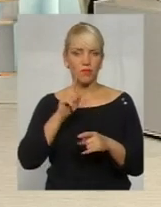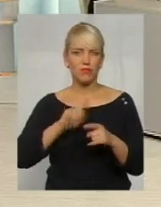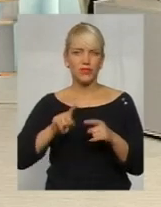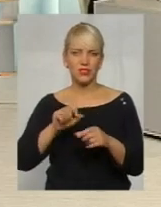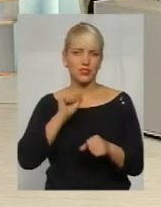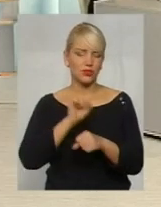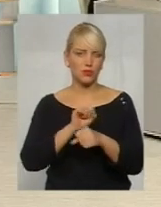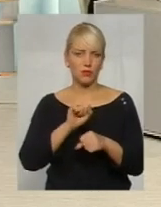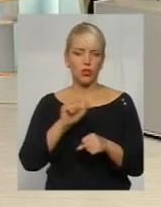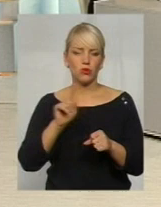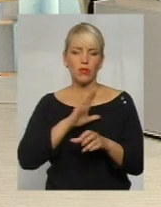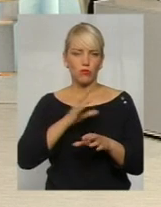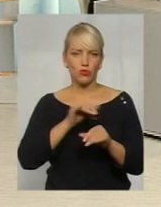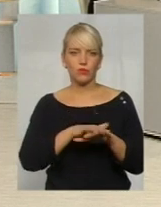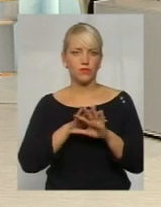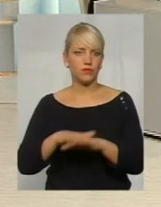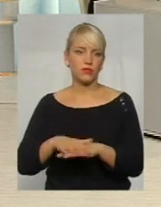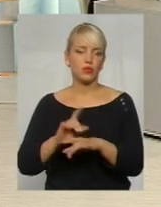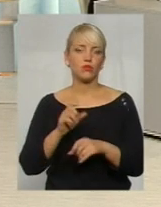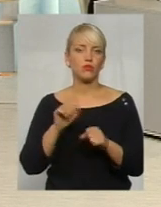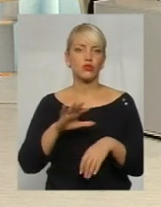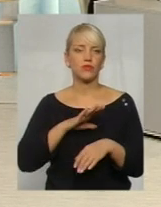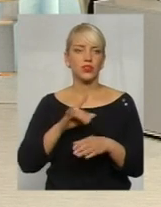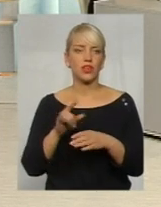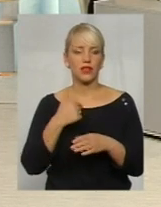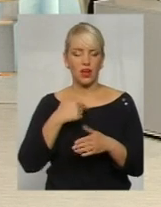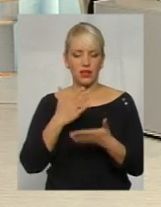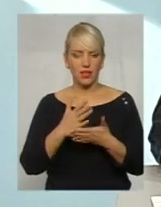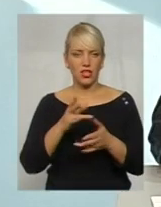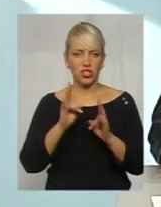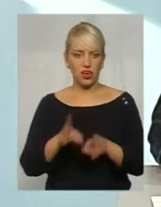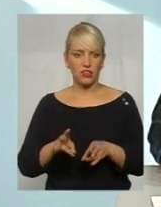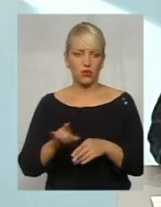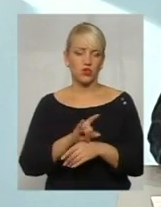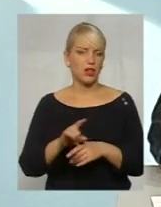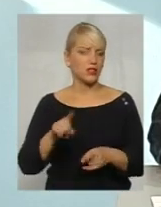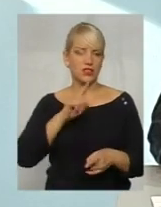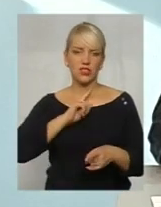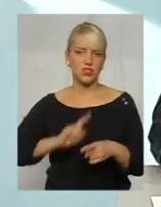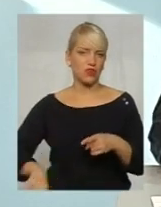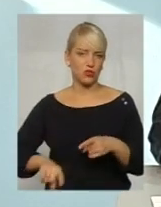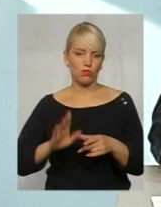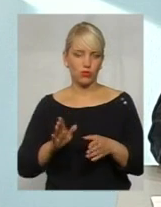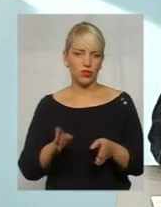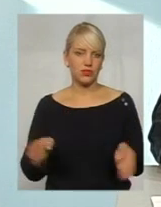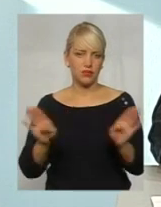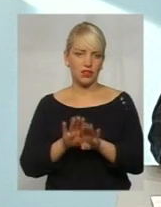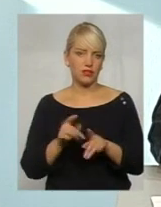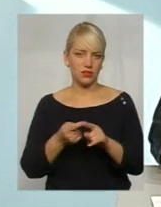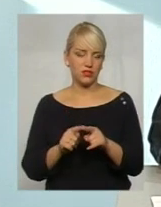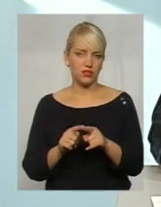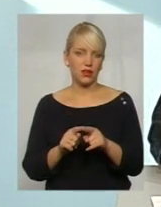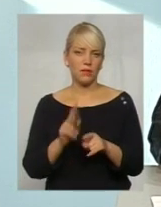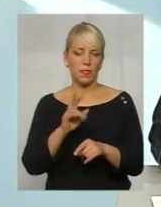щоб з нею не було ніяких дій, бо, можливо, я є жертвою шахрайства, зразу же карта буде заблокована і можна ще